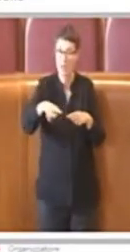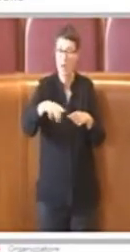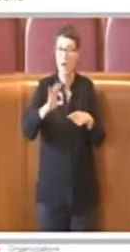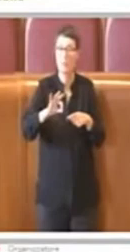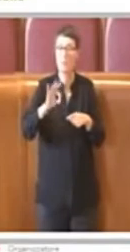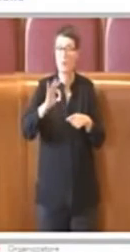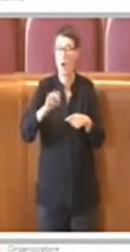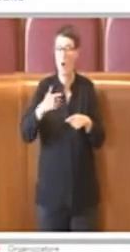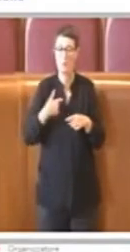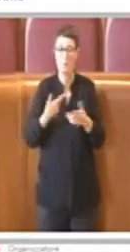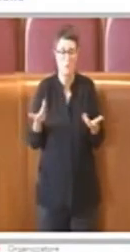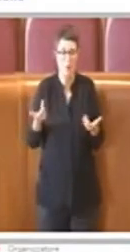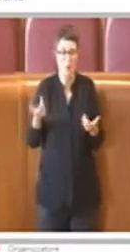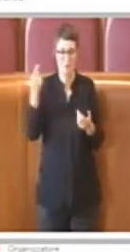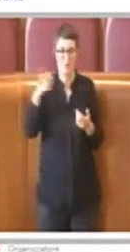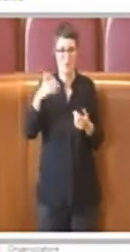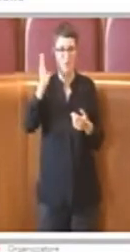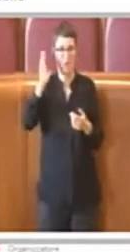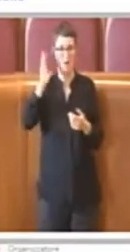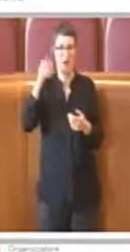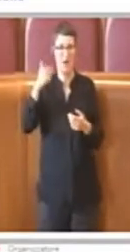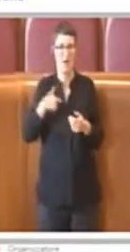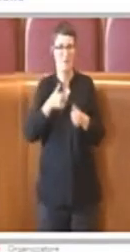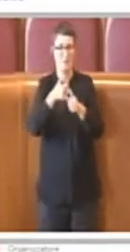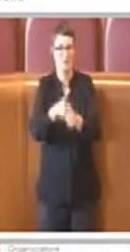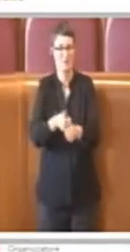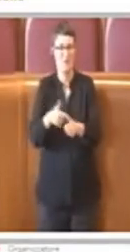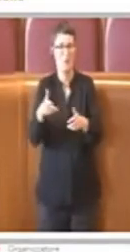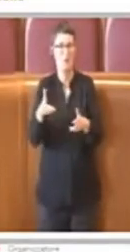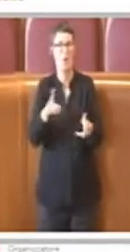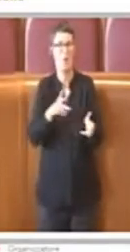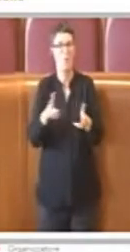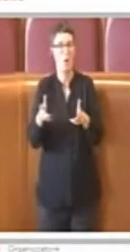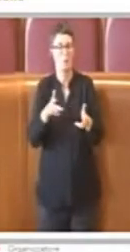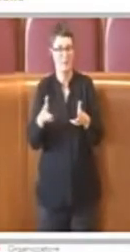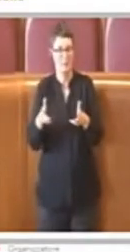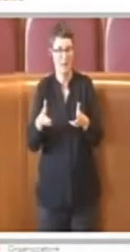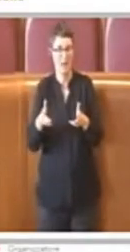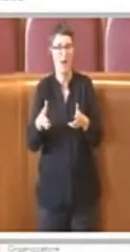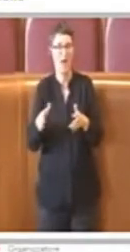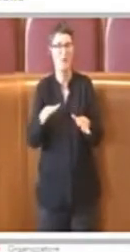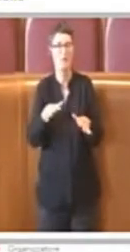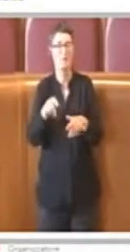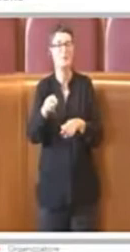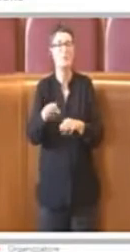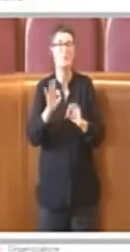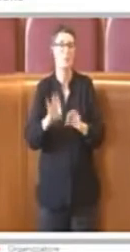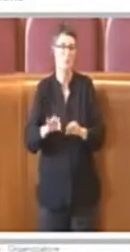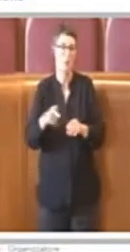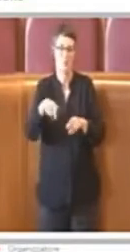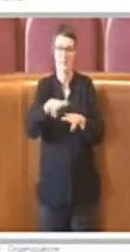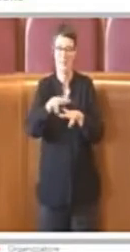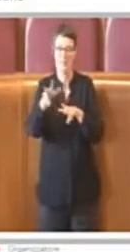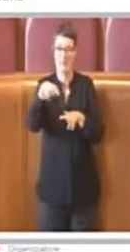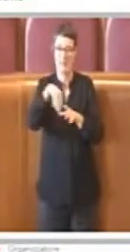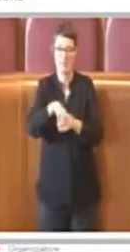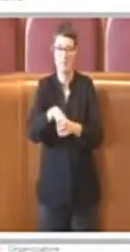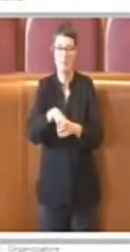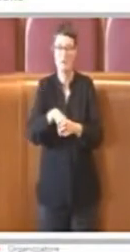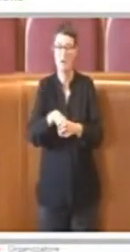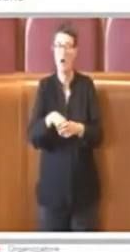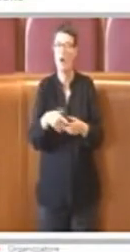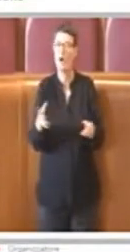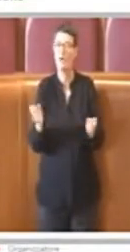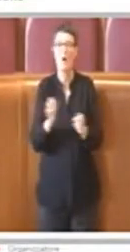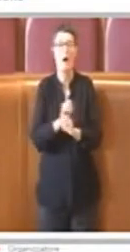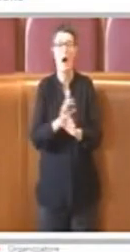della mobilità in Campidoglio, questa tratta è stata chiusa letteralmente dall'oggi al domani, dalla Regione Lazio che era guidata e continua